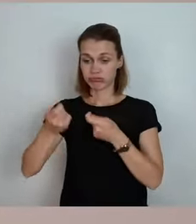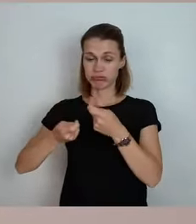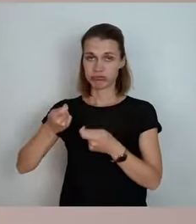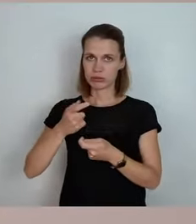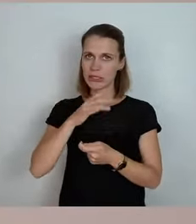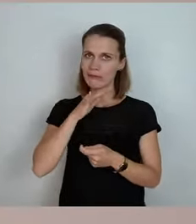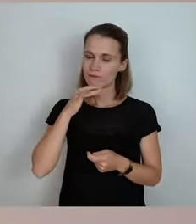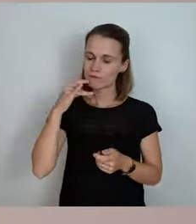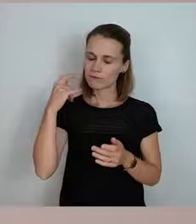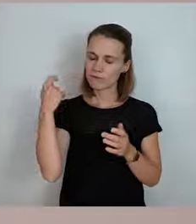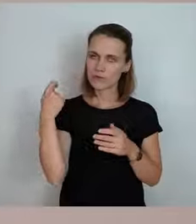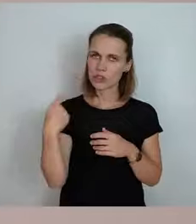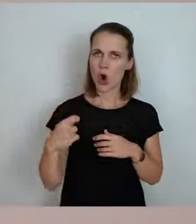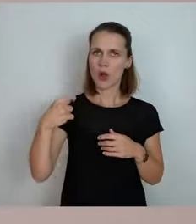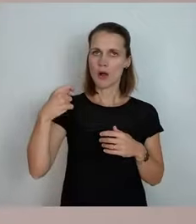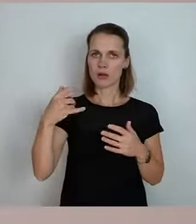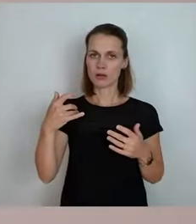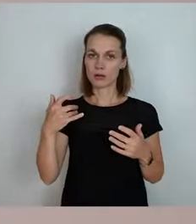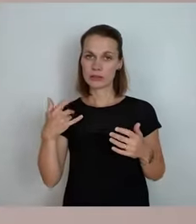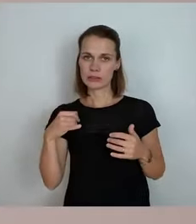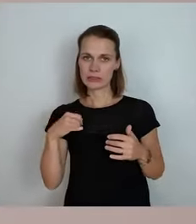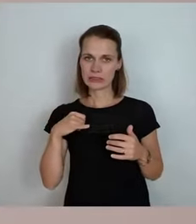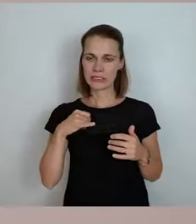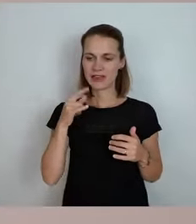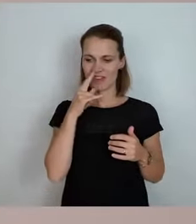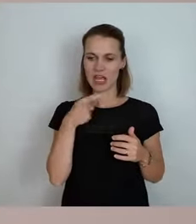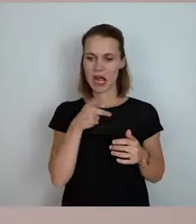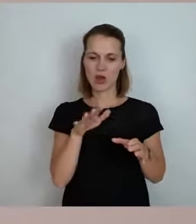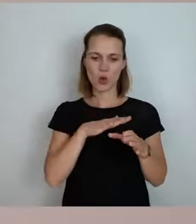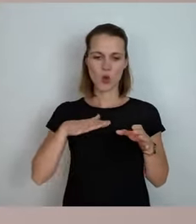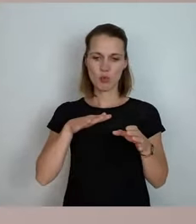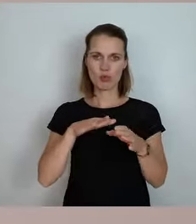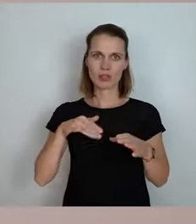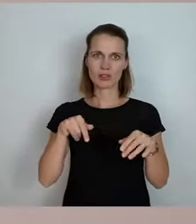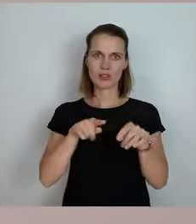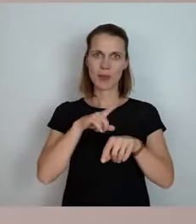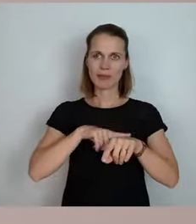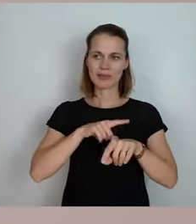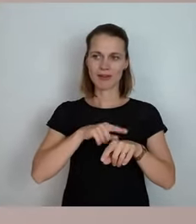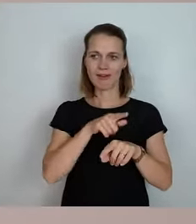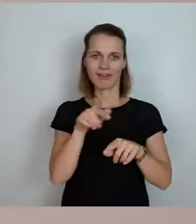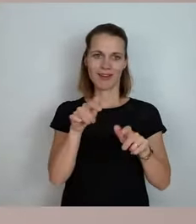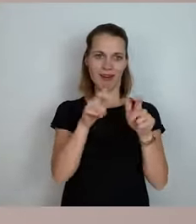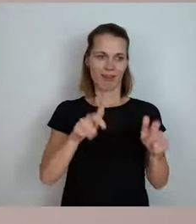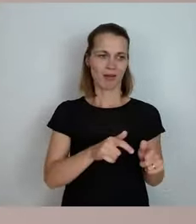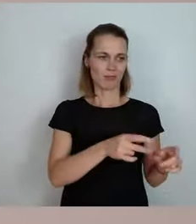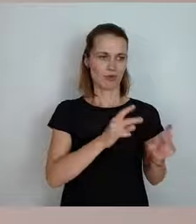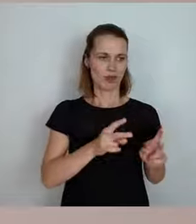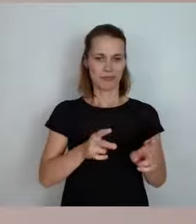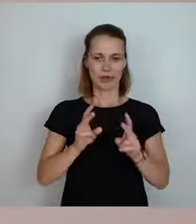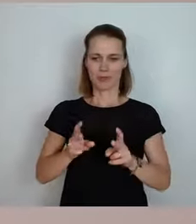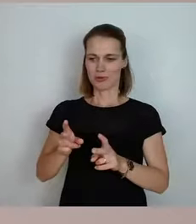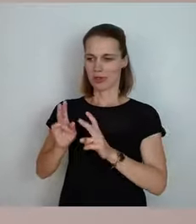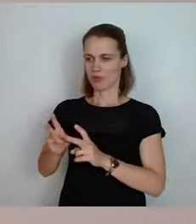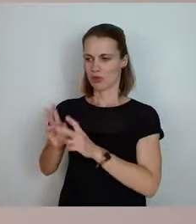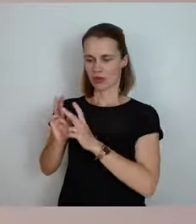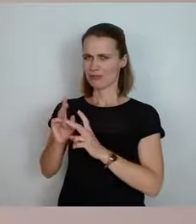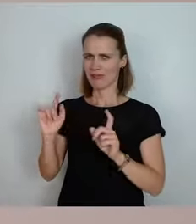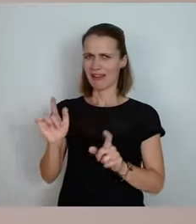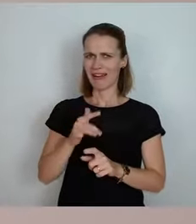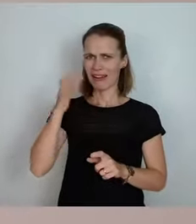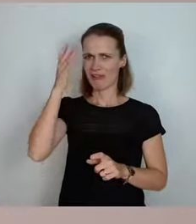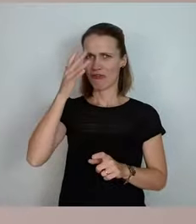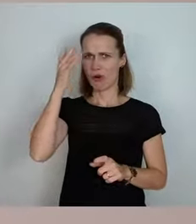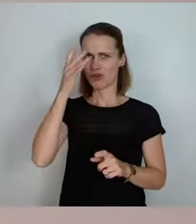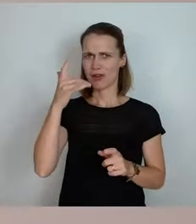Geld. Wobei ich noch sehr gespannt bin, alle Kommunen gleichzeitig in den nächsten Monaten solche Anlagen beauftragen. Ich kann mir das nicht so richtig vorstellen, wie der Markt das